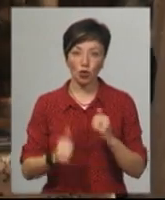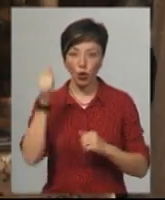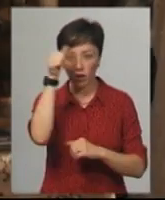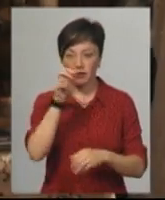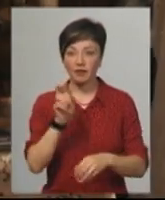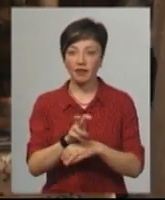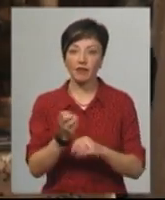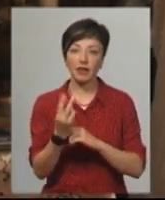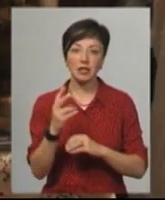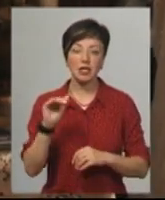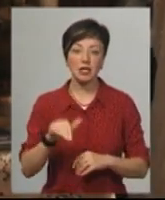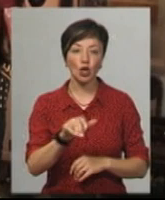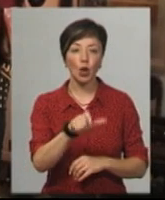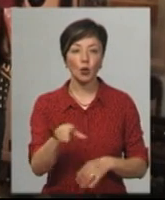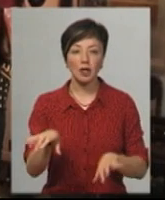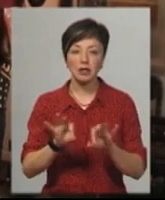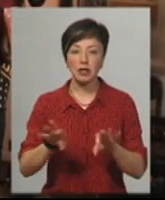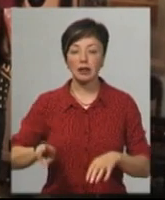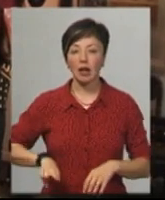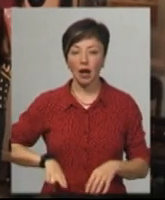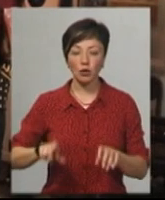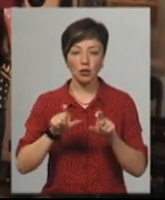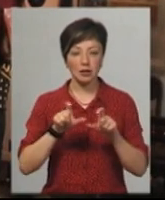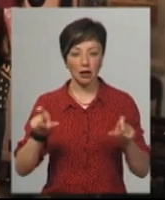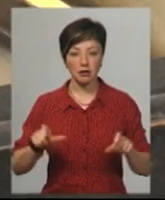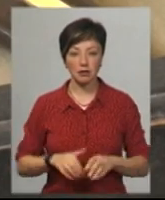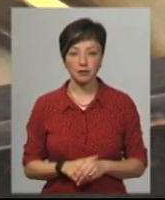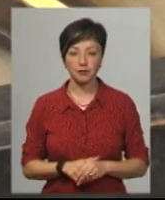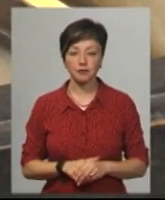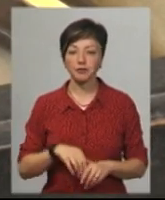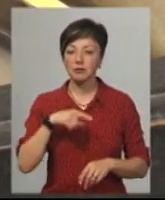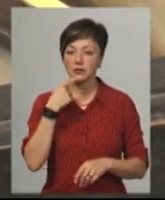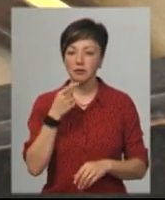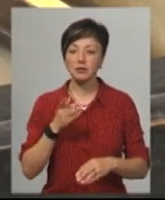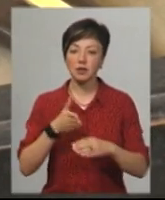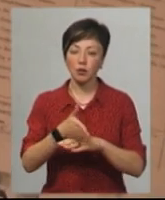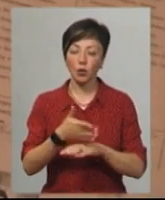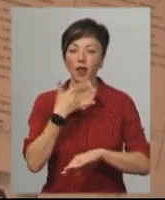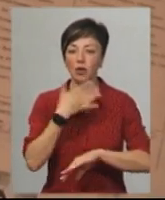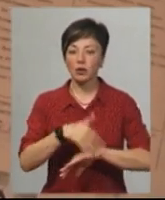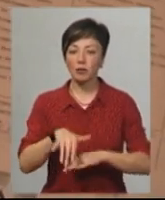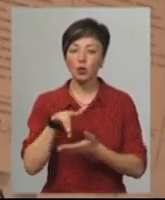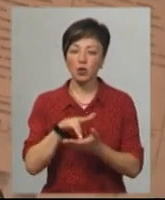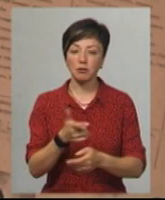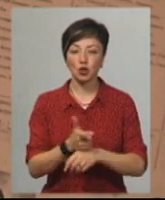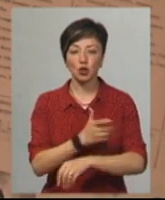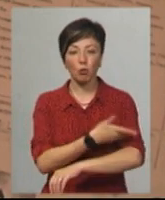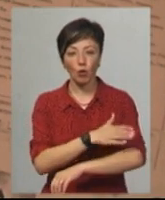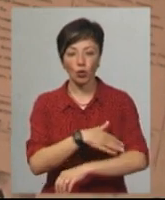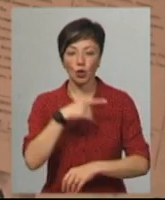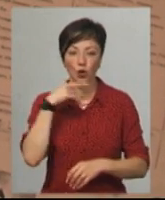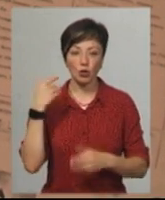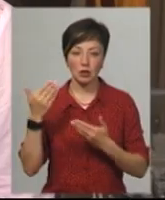12 тисяч людей. Про це Суспільному сказала директорка закладу Галина Барабаш. Каже, заходять іноземні туристи найбільше з Польщі та Росії.